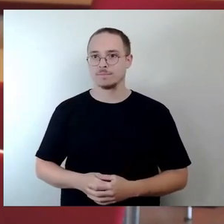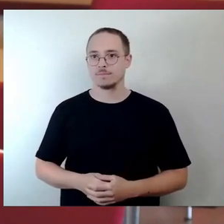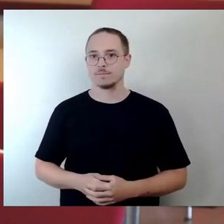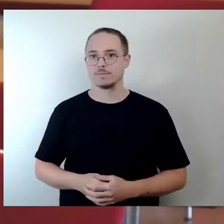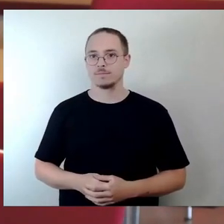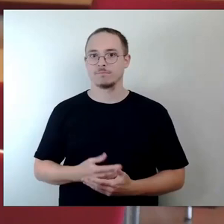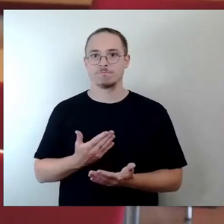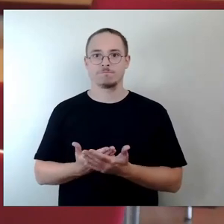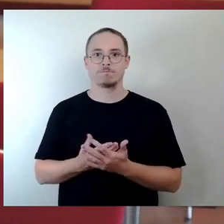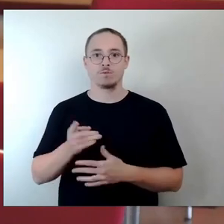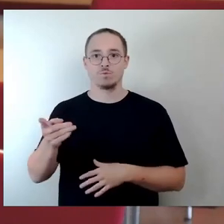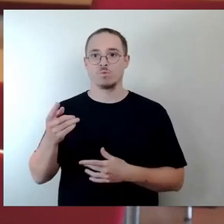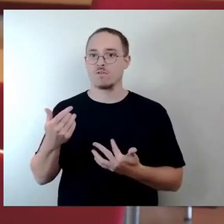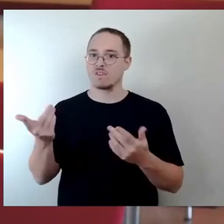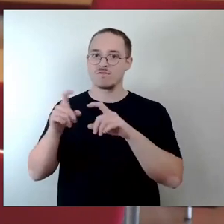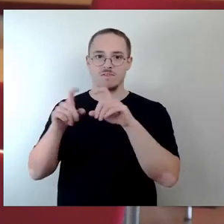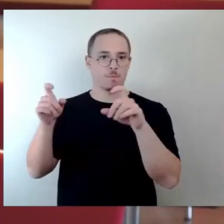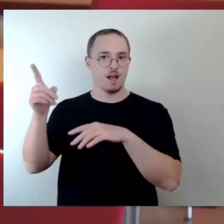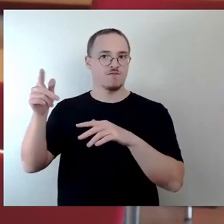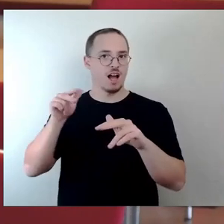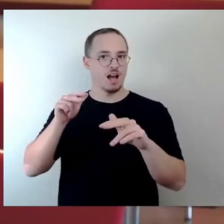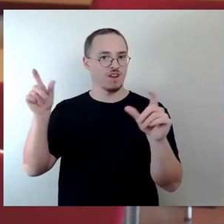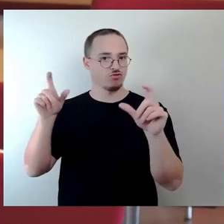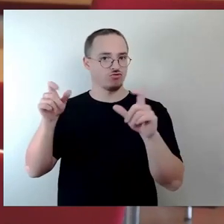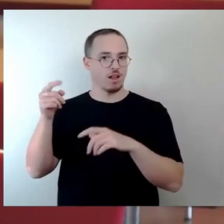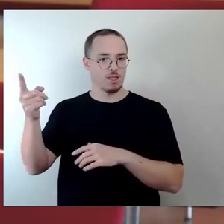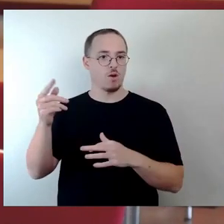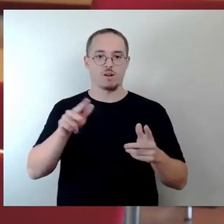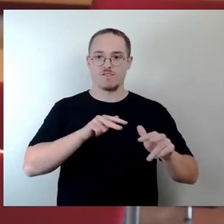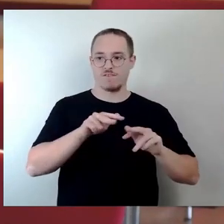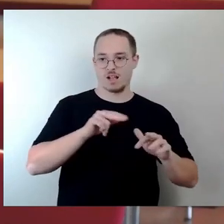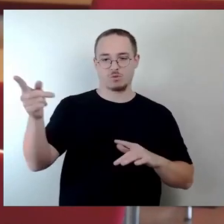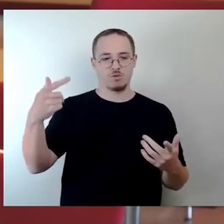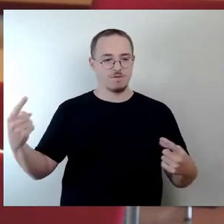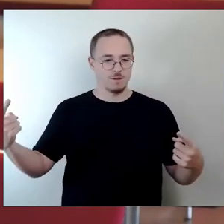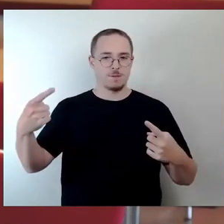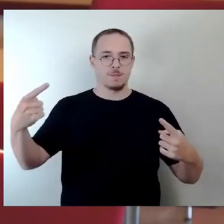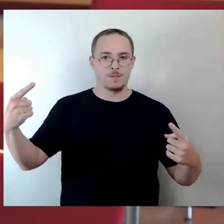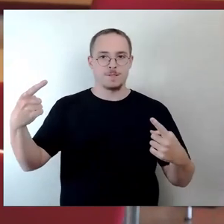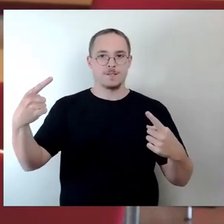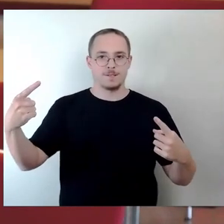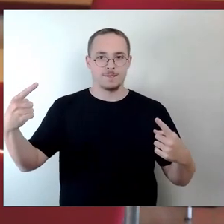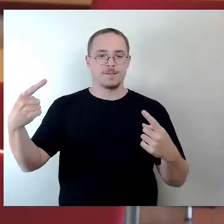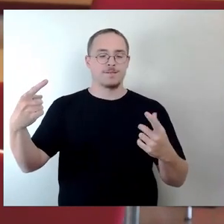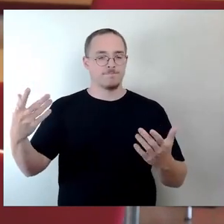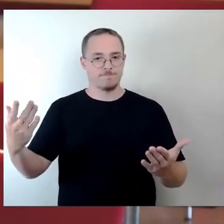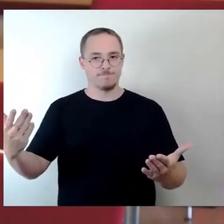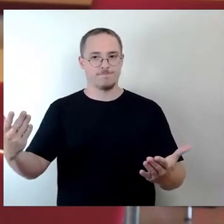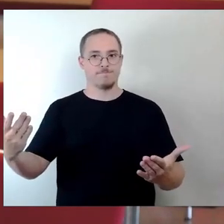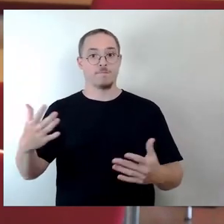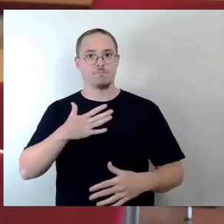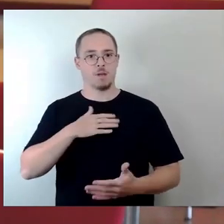zwischen dem Veranstalter und auch der Verwaltung gegeben hat. Und mein Eindruck ist, dass die Beteiligten ziemlich